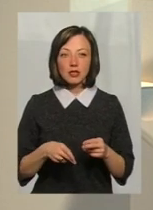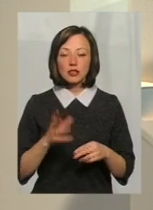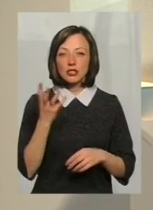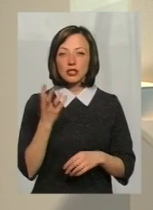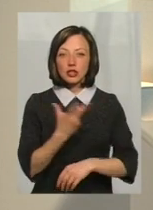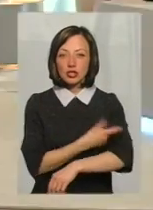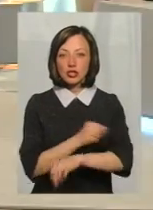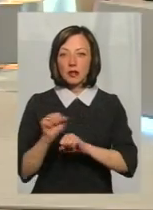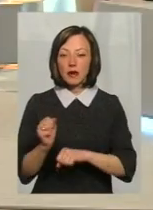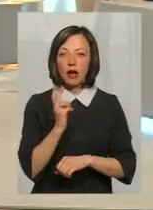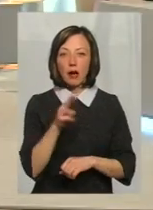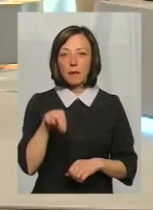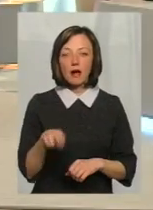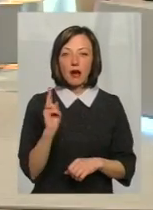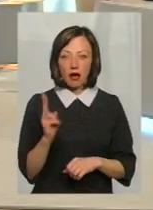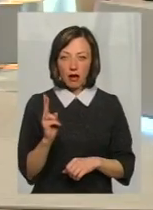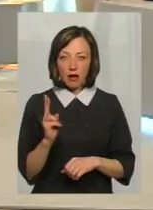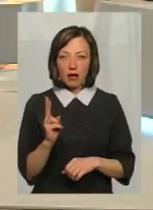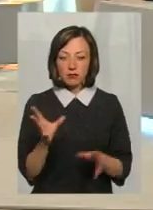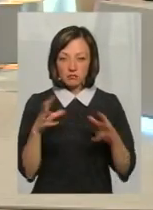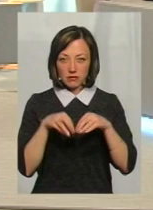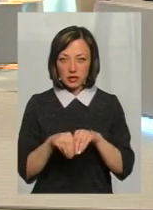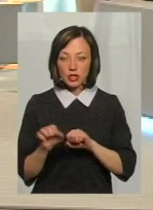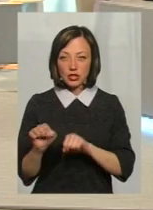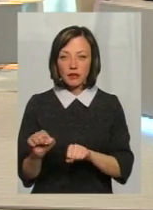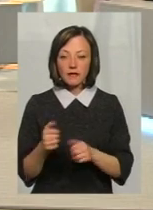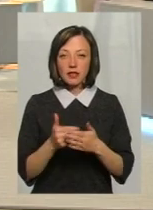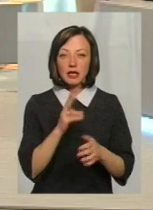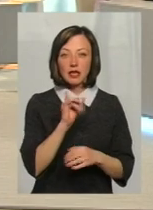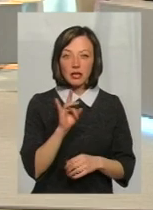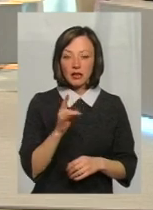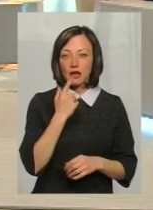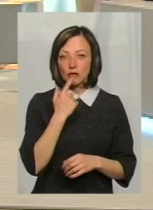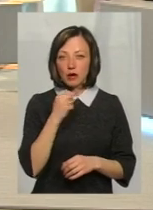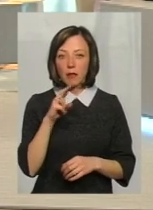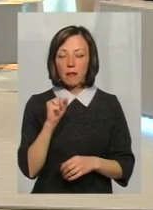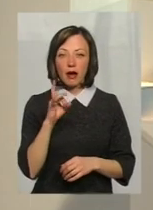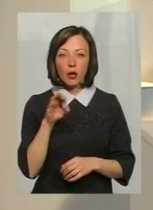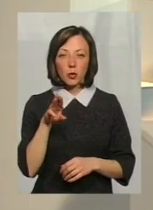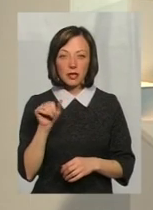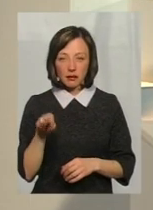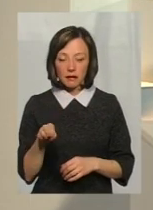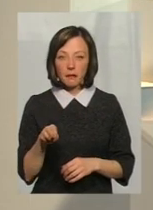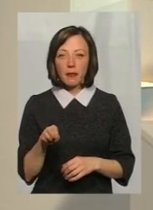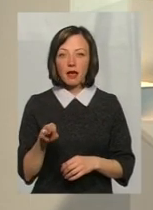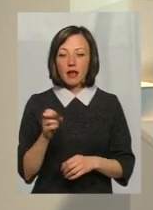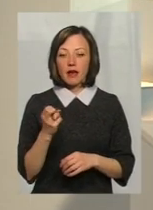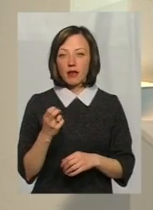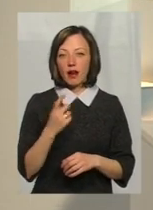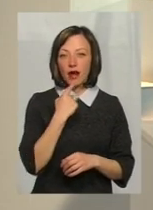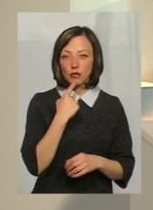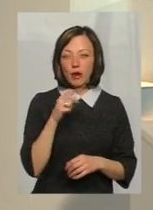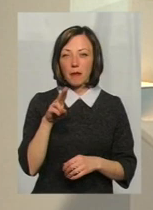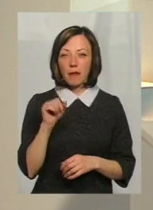іншим, щеплення КПК, воно ж багато компонентна, захищає організм і від кору, і від краснухи, і від паротиту. От, стосовно двох останніх,